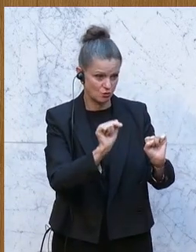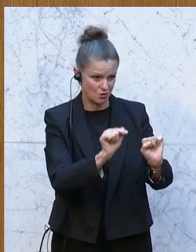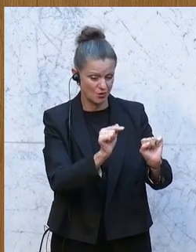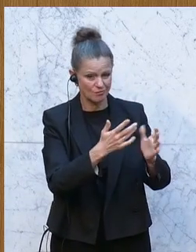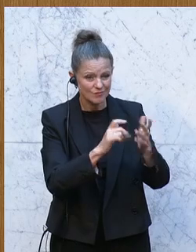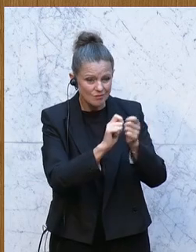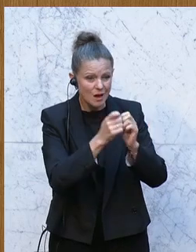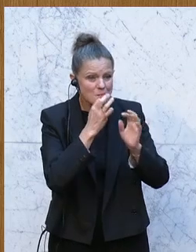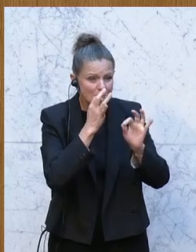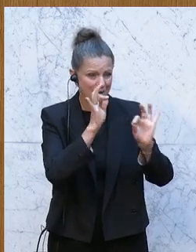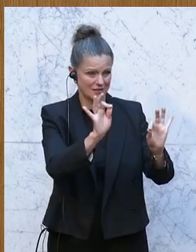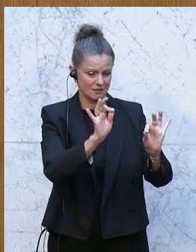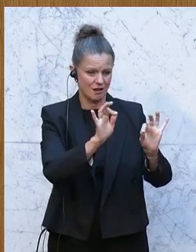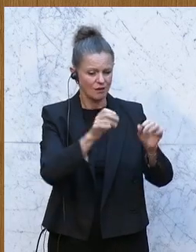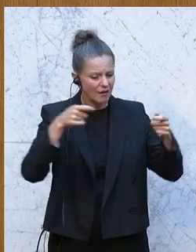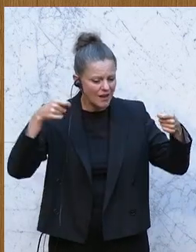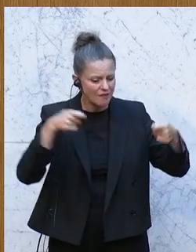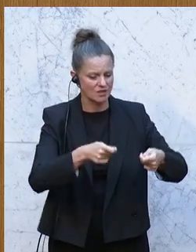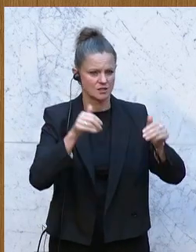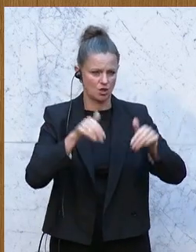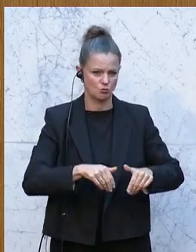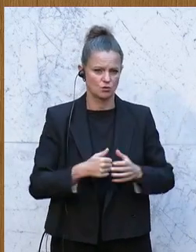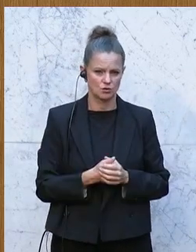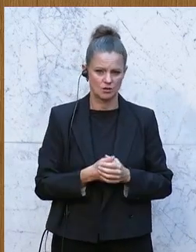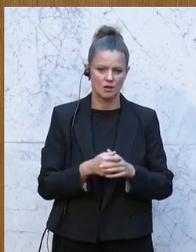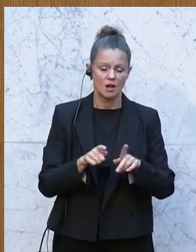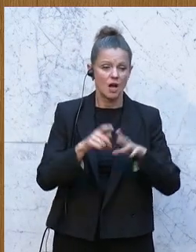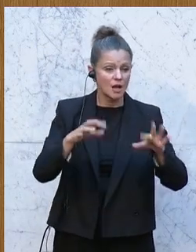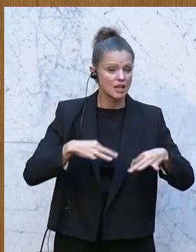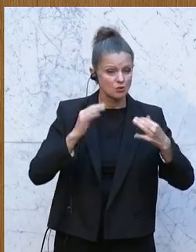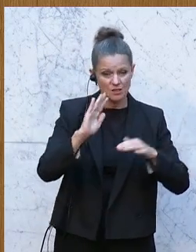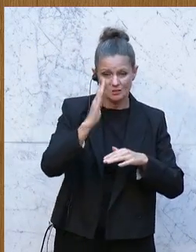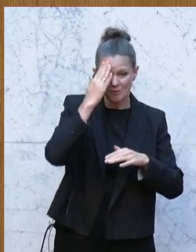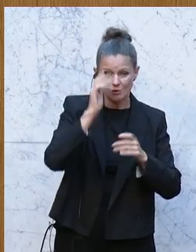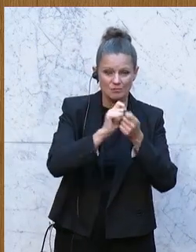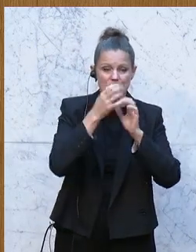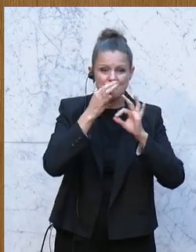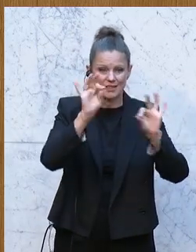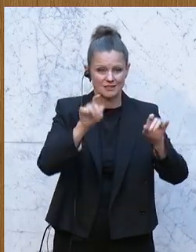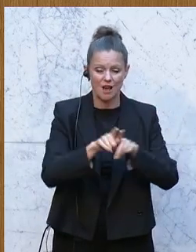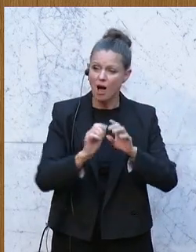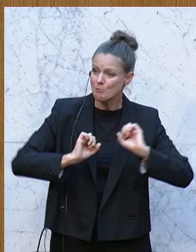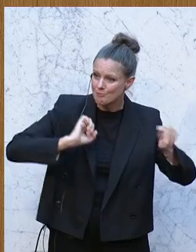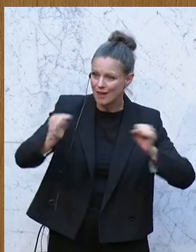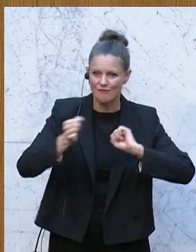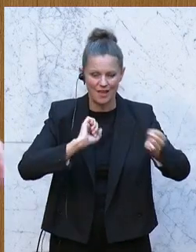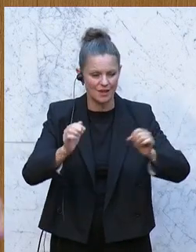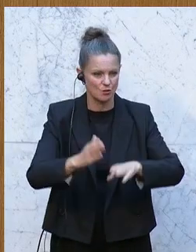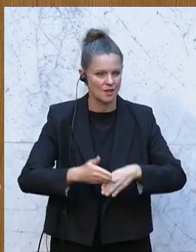verbessern und massiv investieren. Wir müssen das Gesundheitsbewusstsein stärken, dass Bewegung hilft, dass